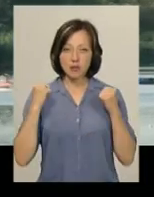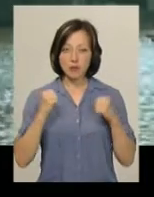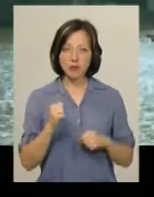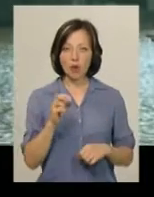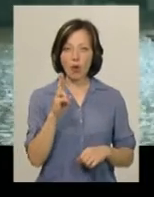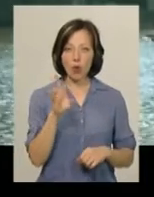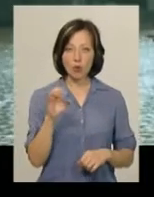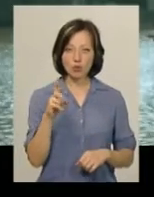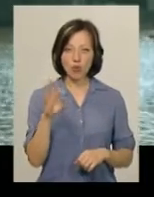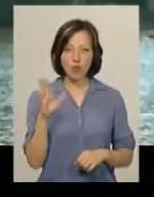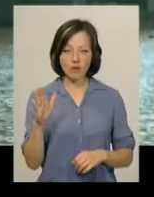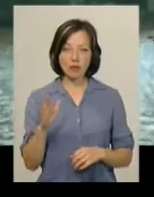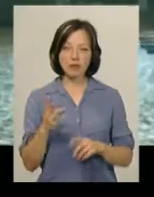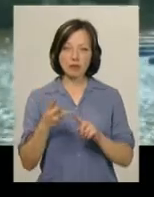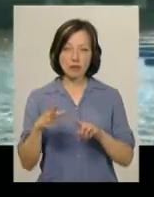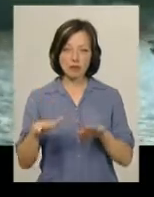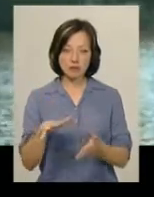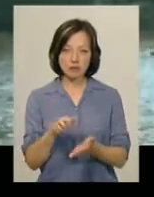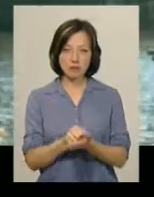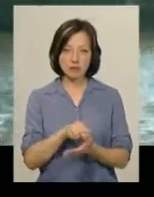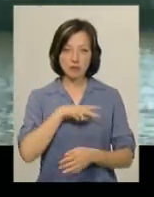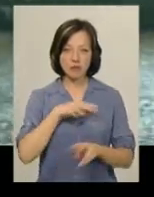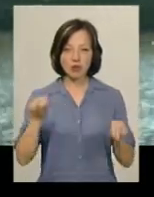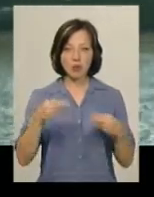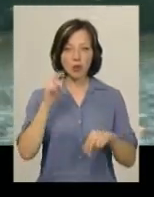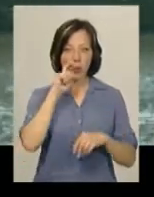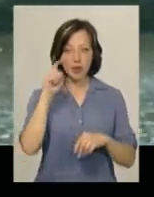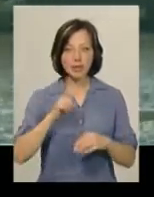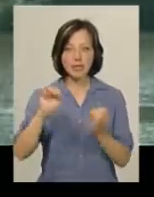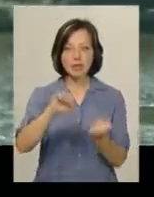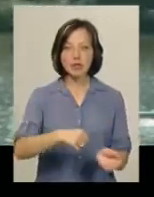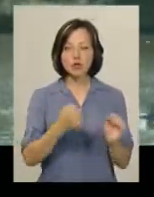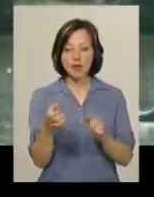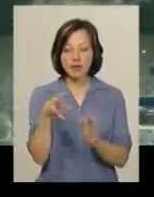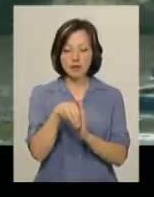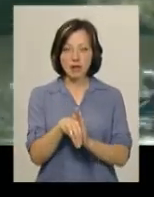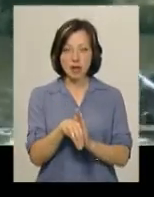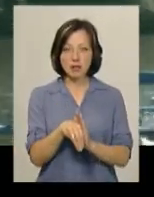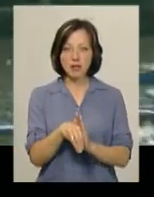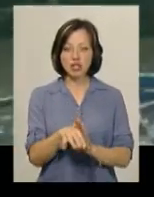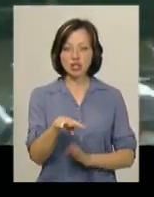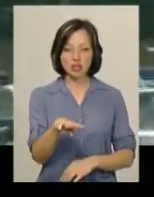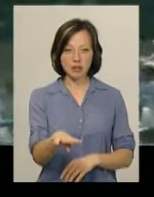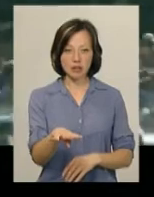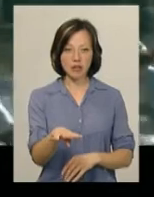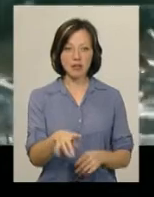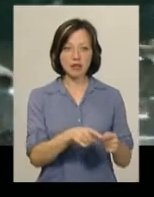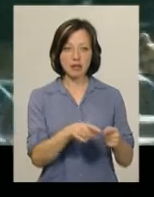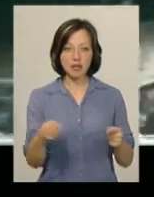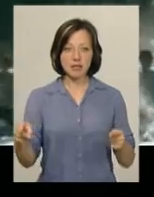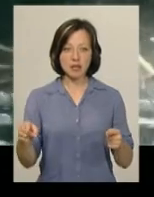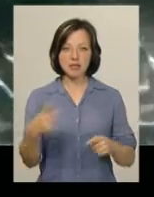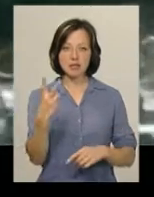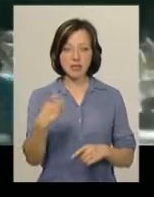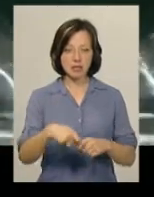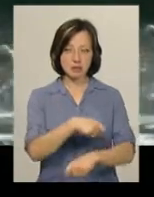Богдан Козлов став бронзовим призером чемпіонату України з висловання в складі екіпажу «Каної-Четвірки» на дистанції 200